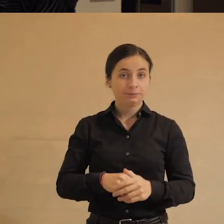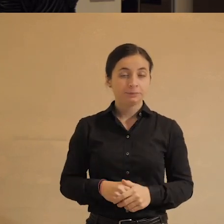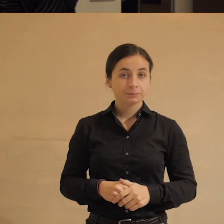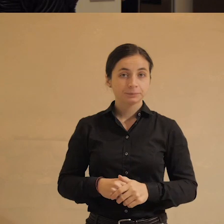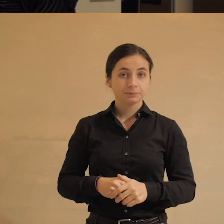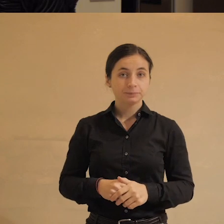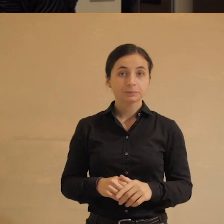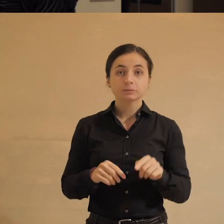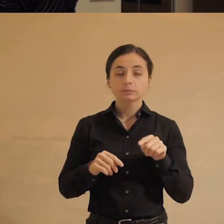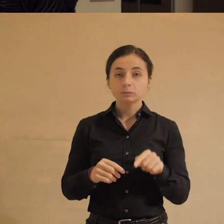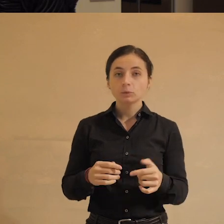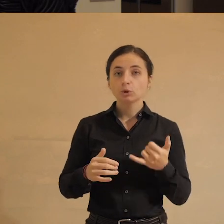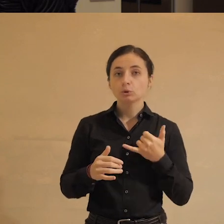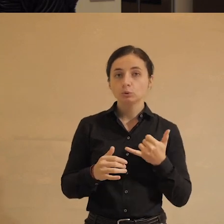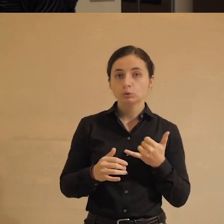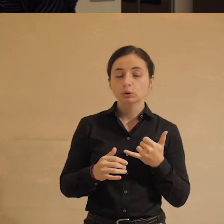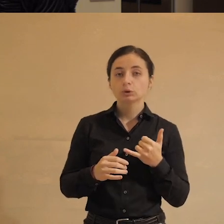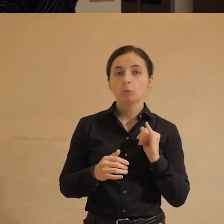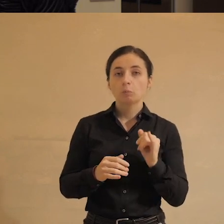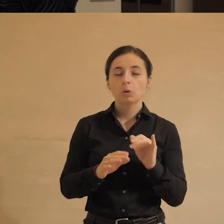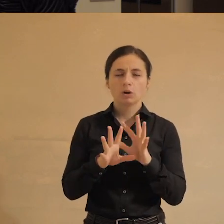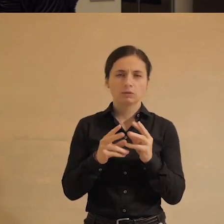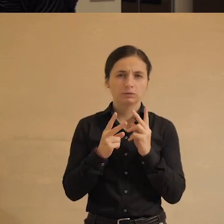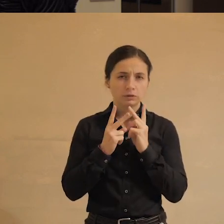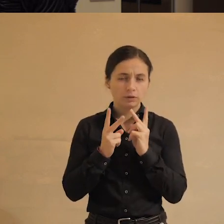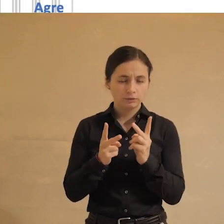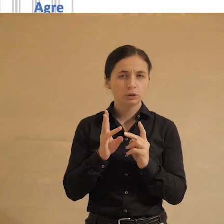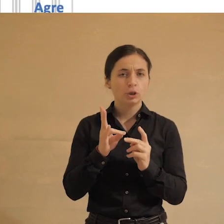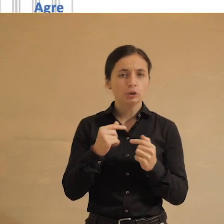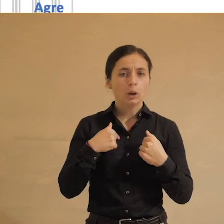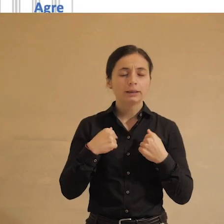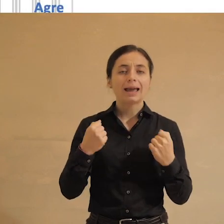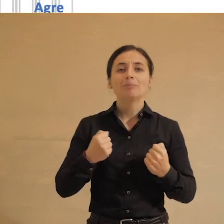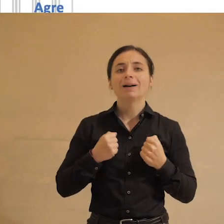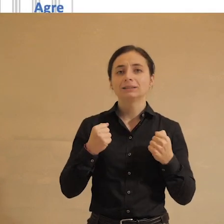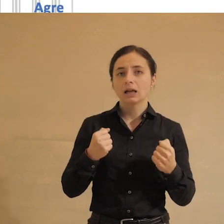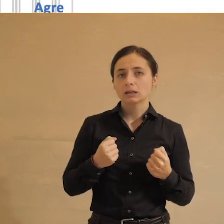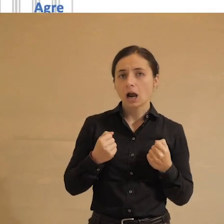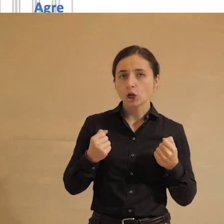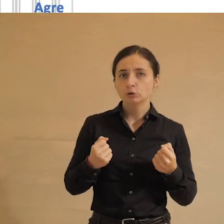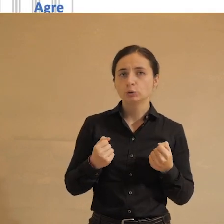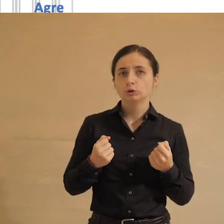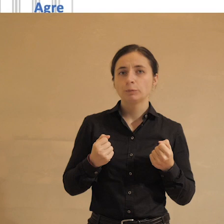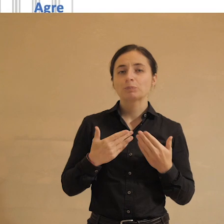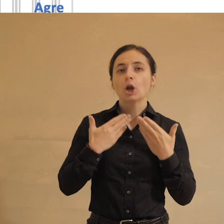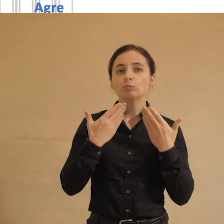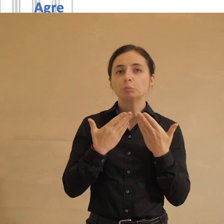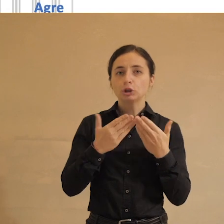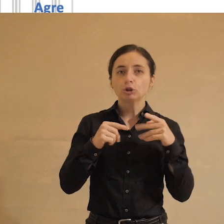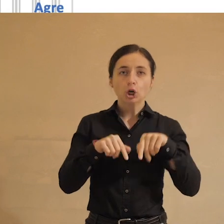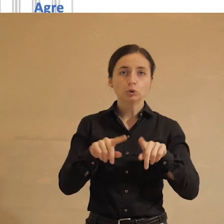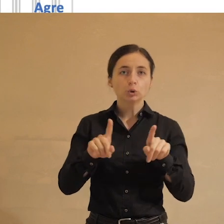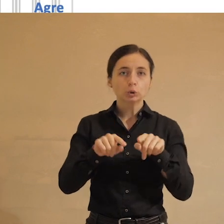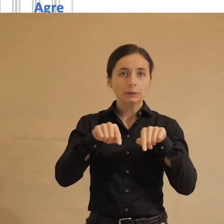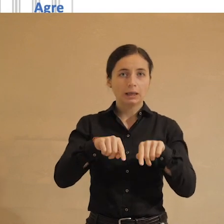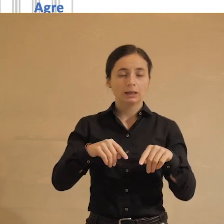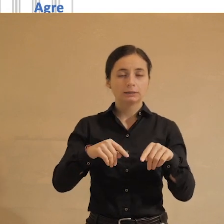Значит, тут у нас плохо все видно, но я постараюсь, на самом деле, прочитать то, что